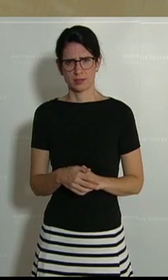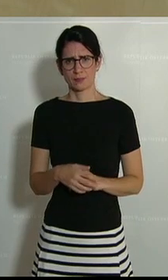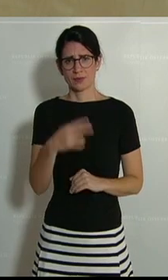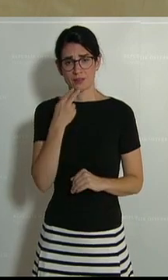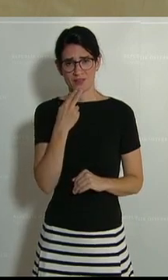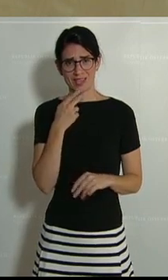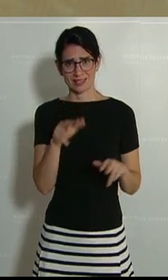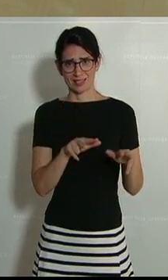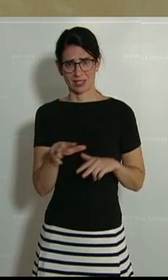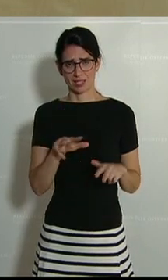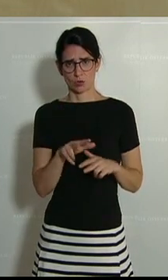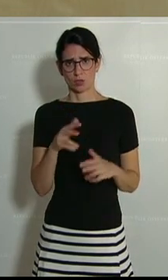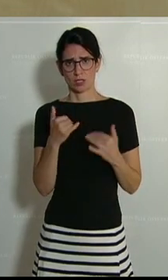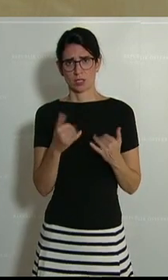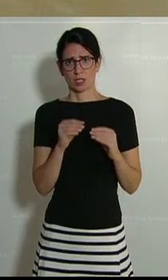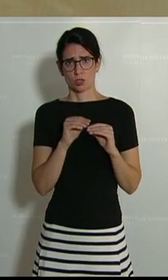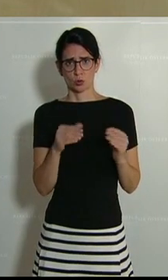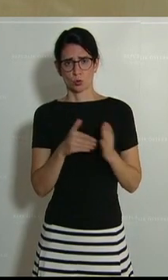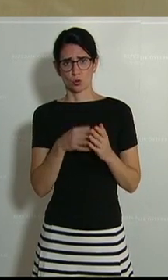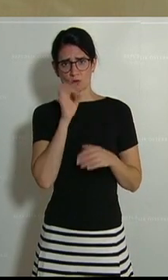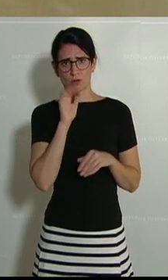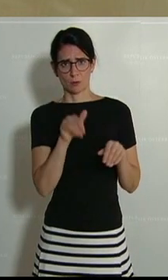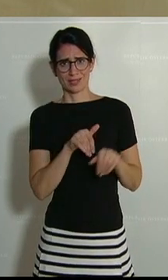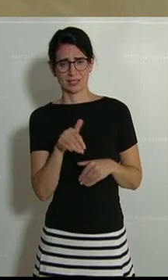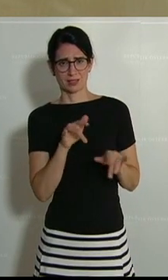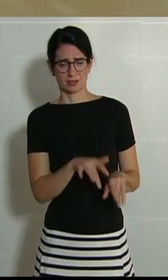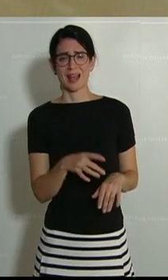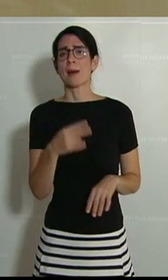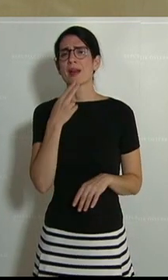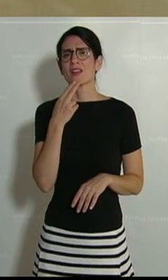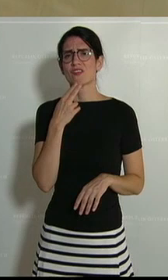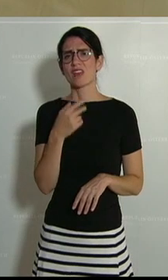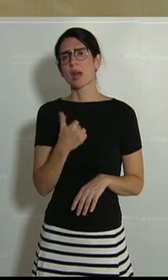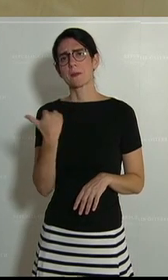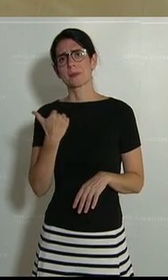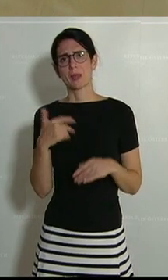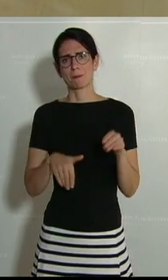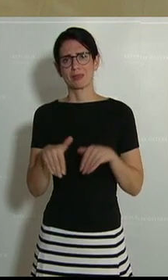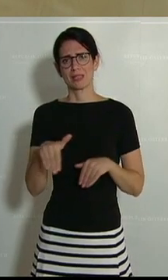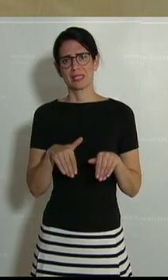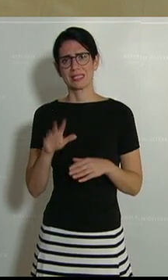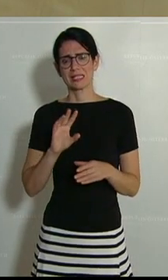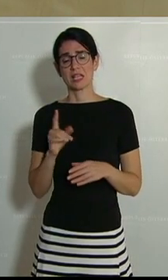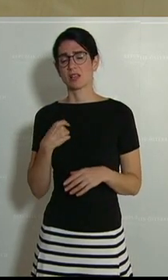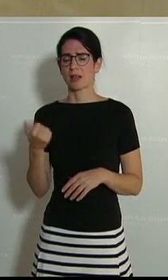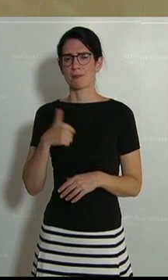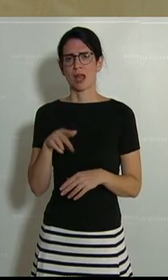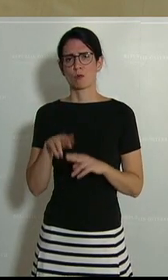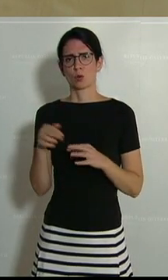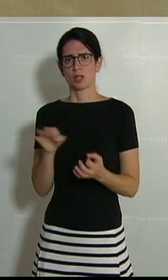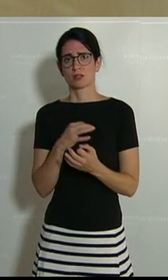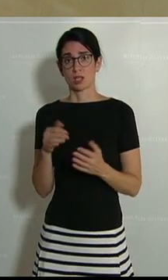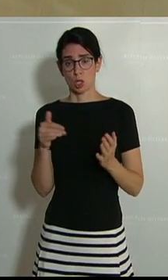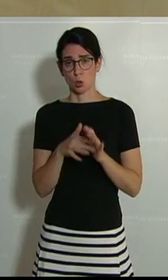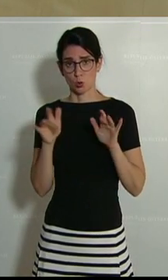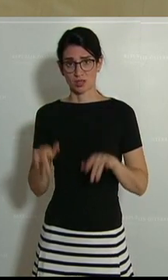dieser Regierung, es sitzt ja noch einmal die Frau Minister auf der Regierungsbank, aber wer von diesen Ministern, inklusive Bundeskanzler, wird noch